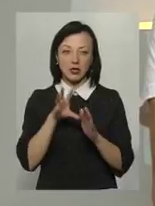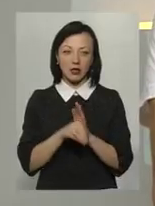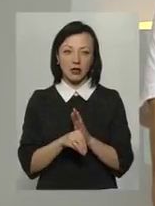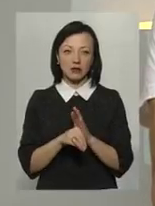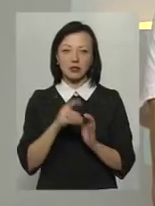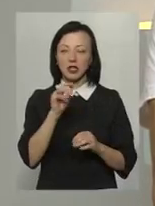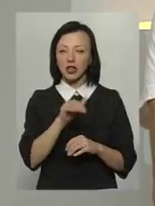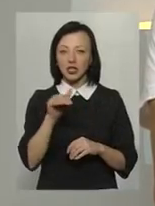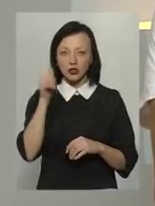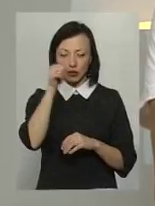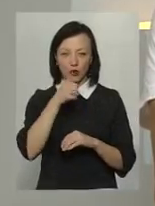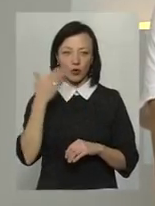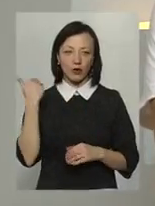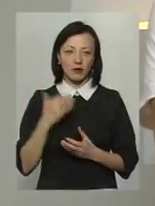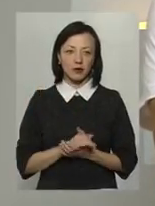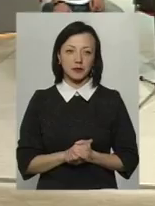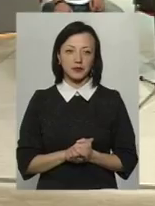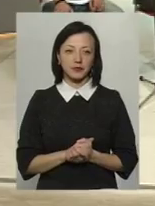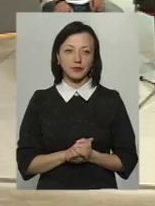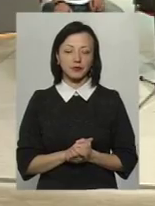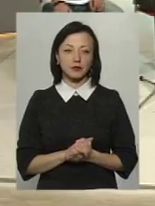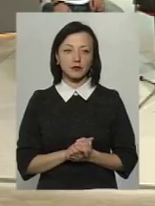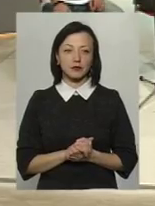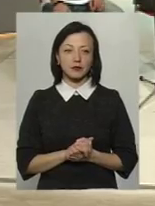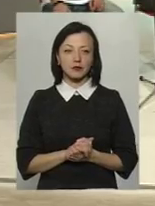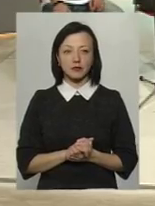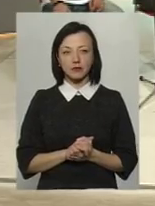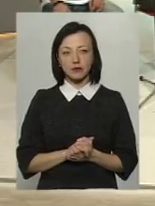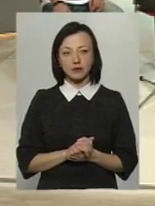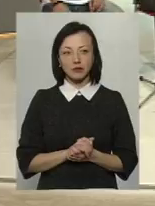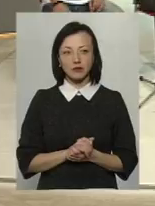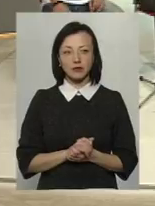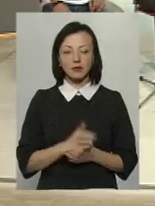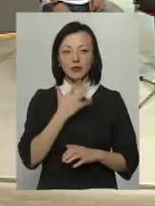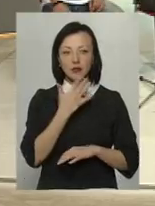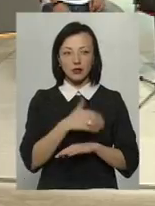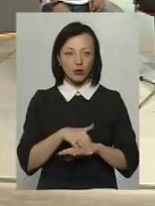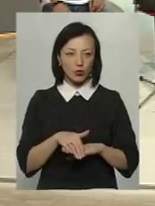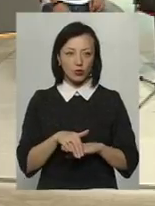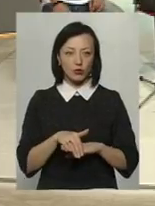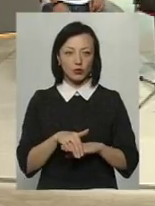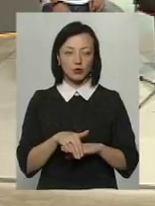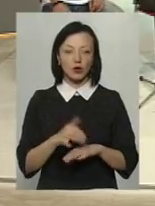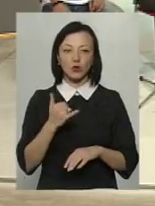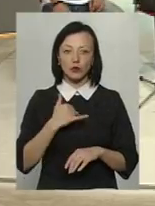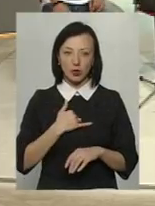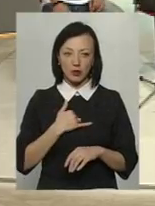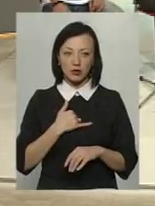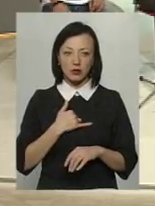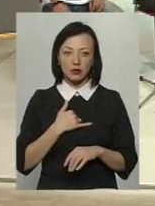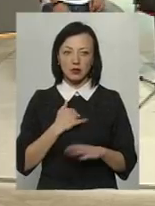за тисячі років. По суті, із закордоном і в нас